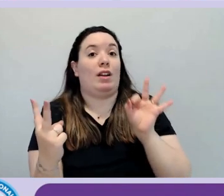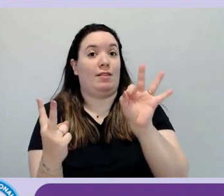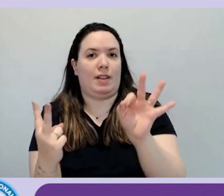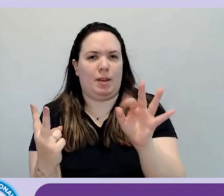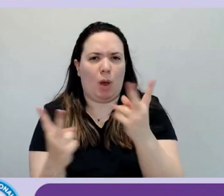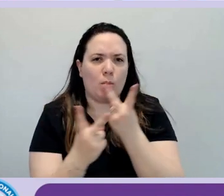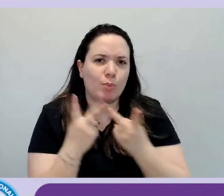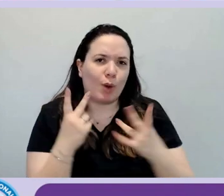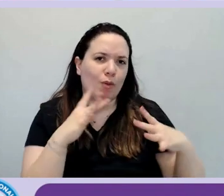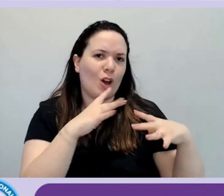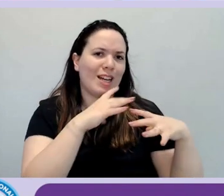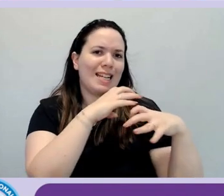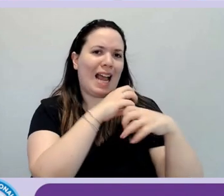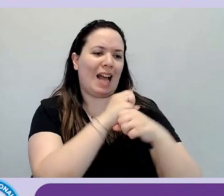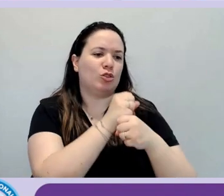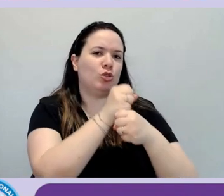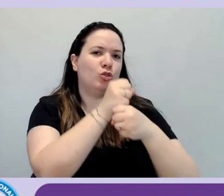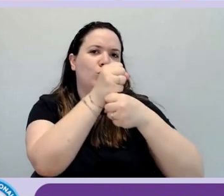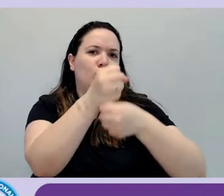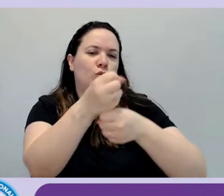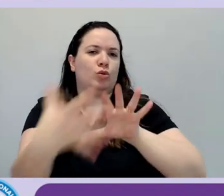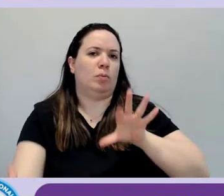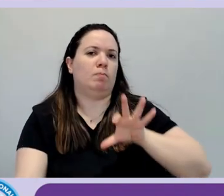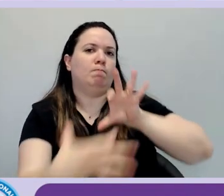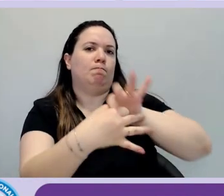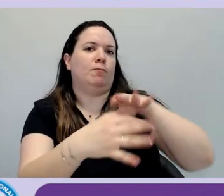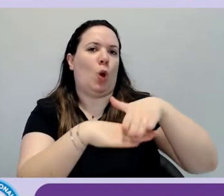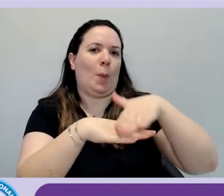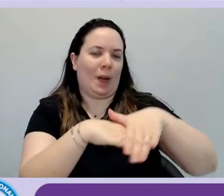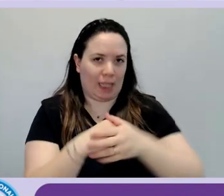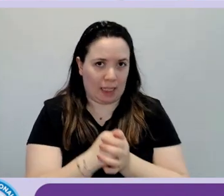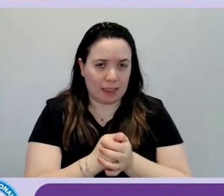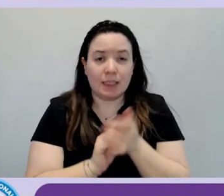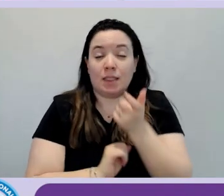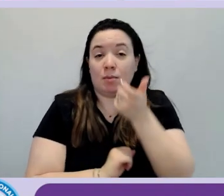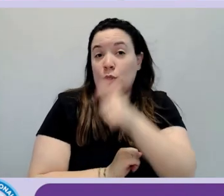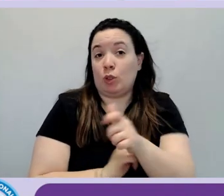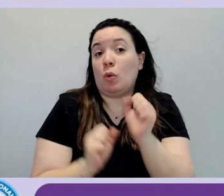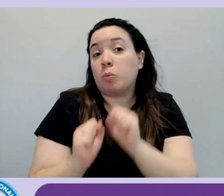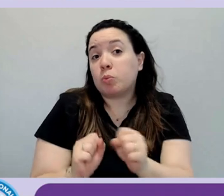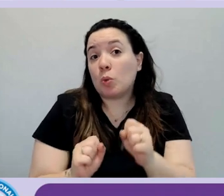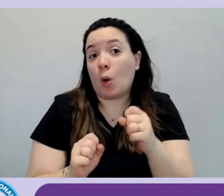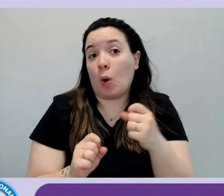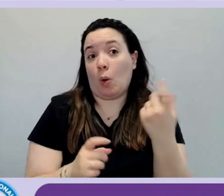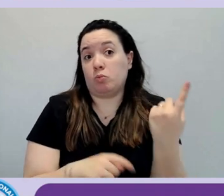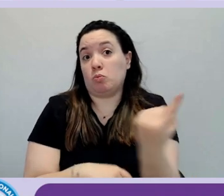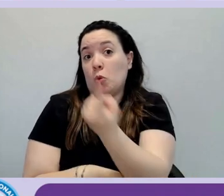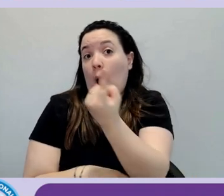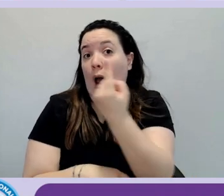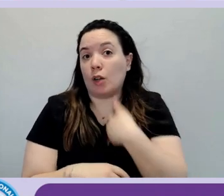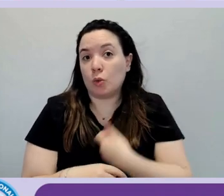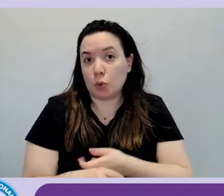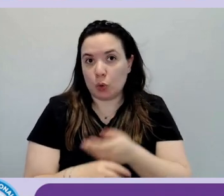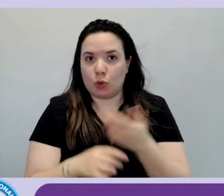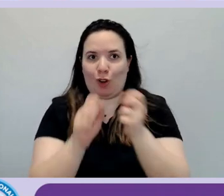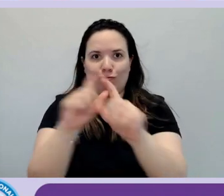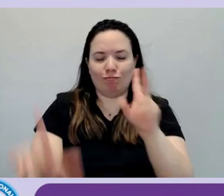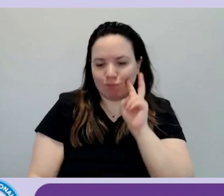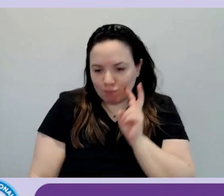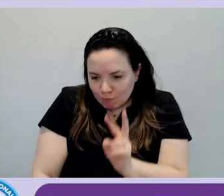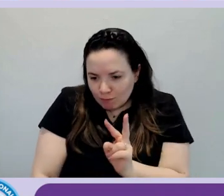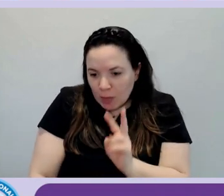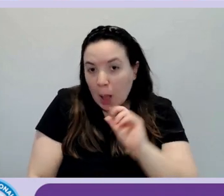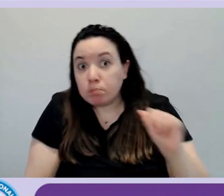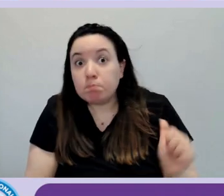per portarvi al tema delle competenze, perché ci potrebbe essere qualcuno magari che sta seguendo questo seminario e che per la prima